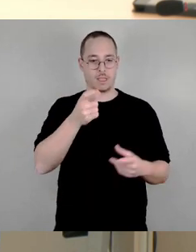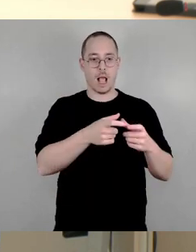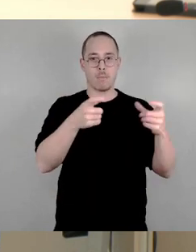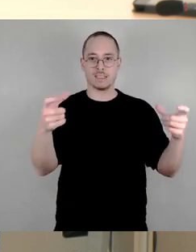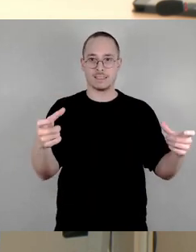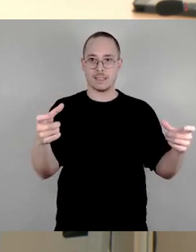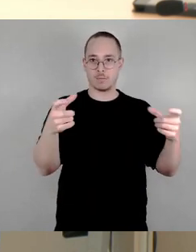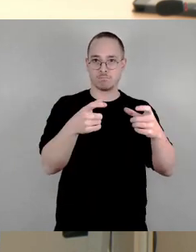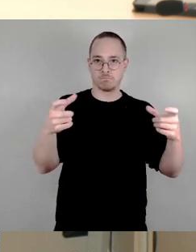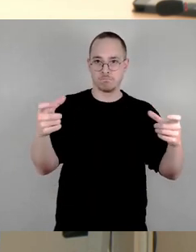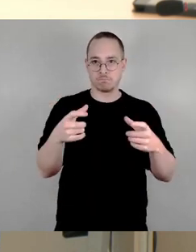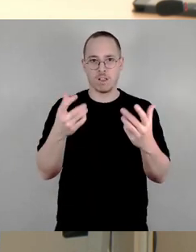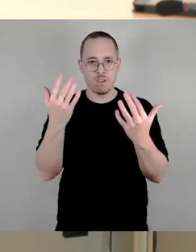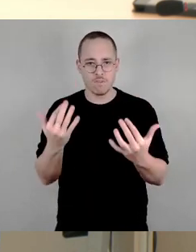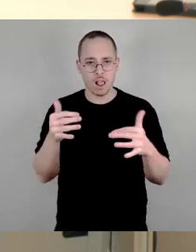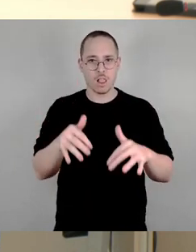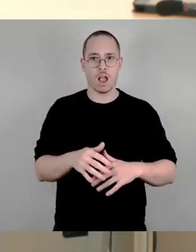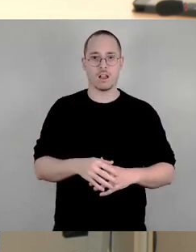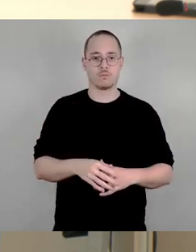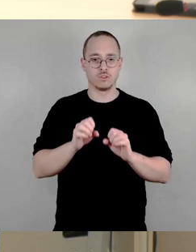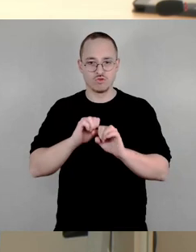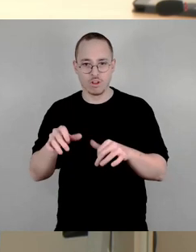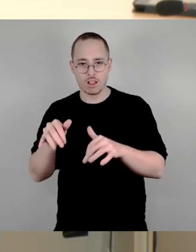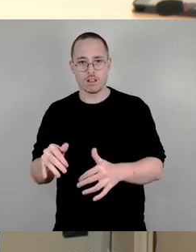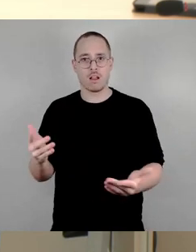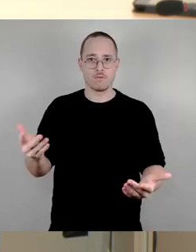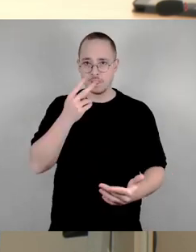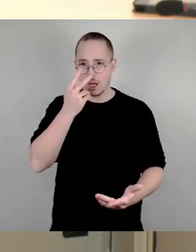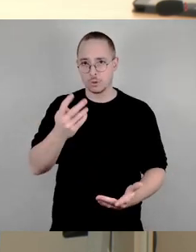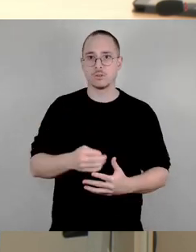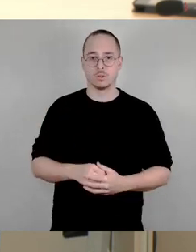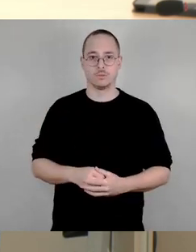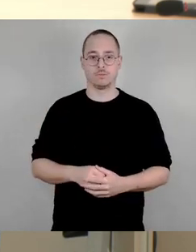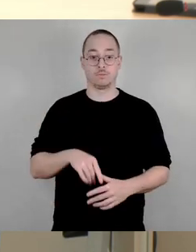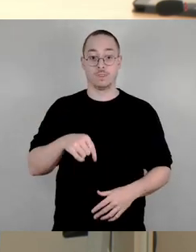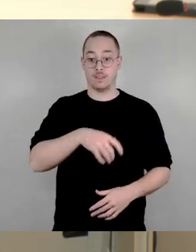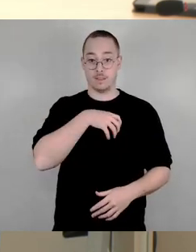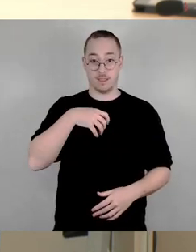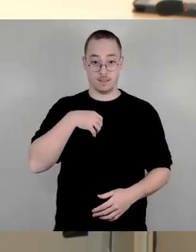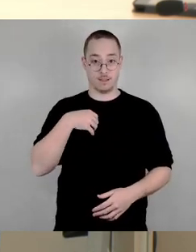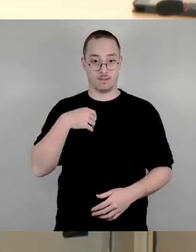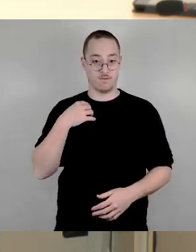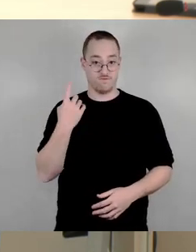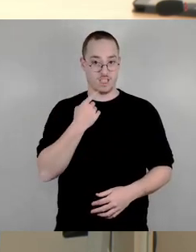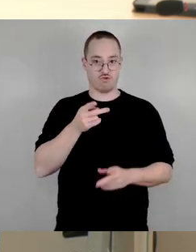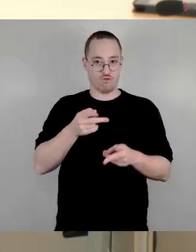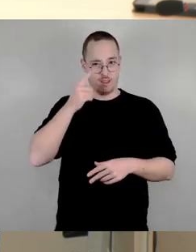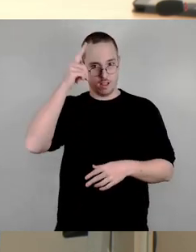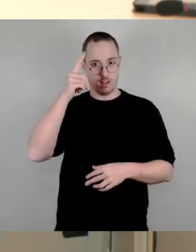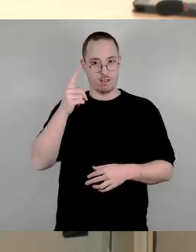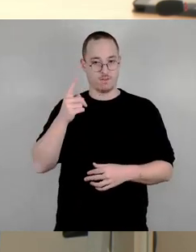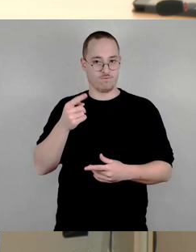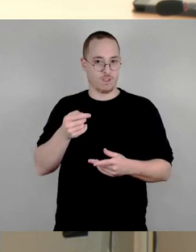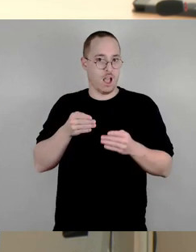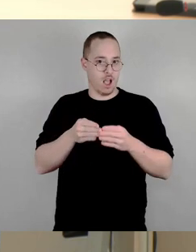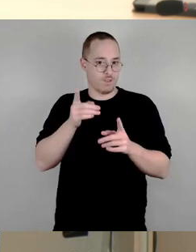im Blick. Und wir, Stadträte in Dresden, wir haben die Kapazität und wir haben die Sicherheit unserer Landeshauptstadt im Blick.